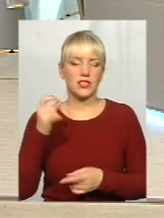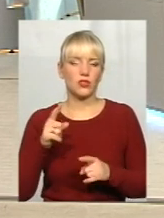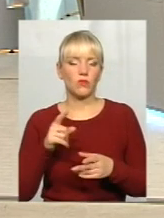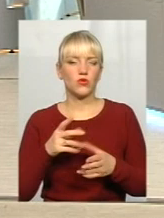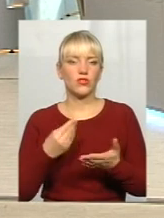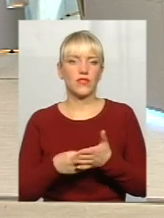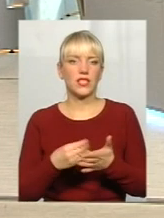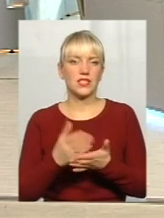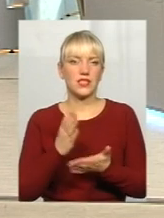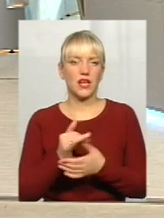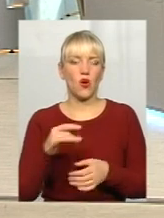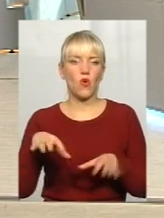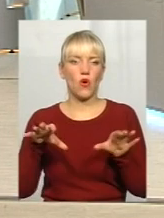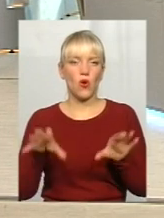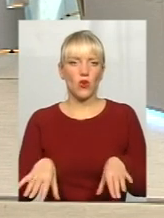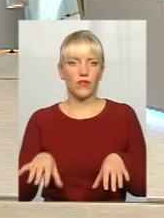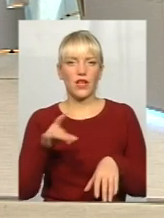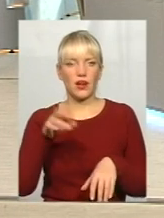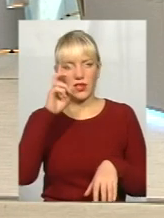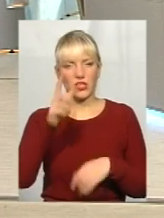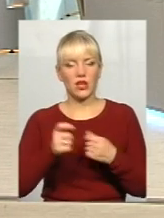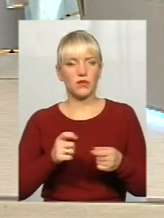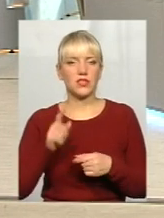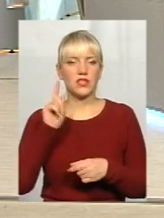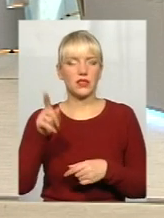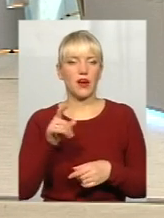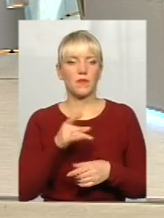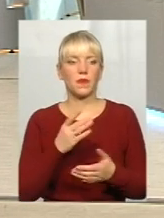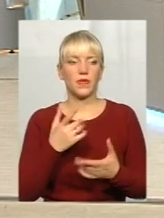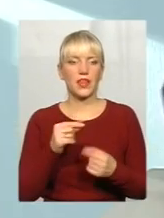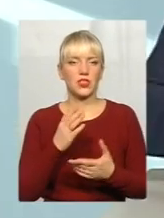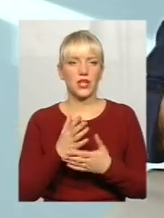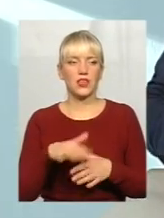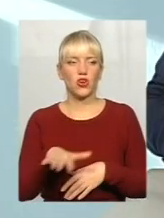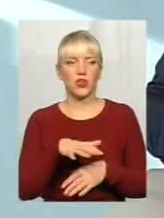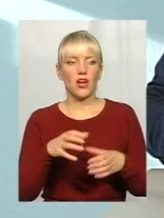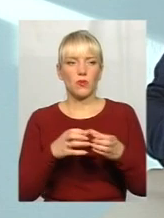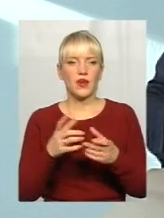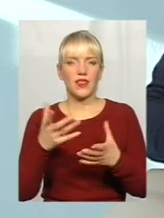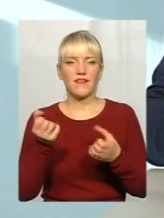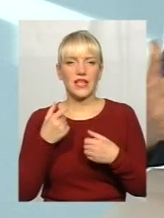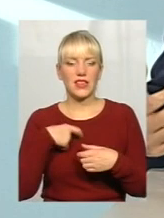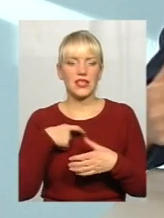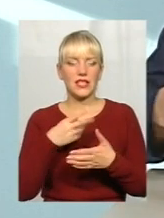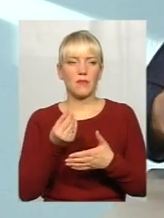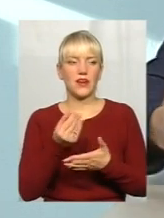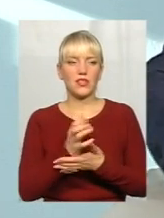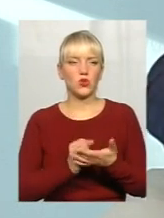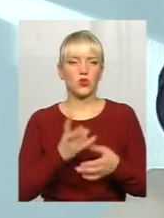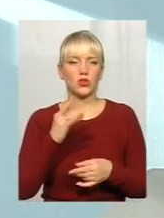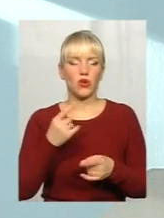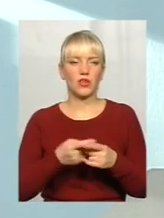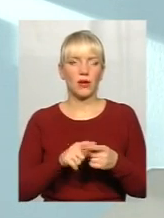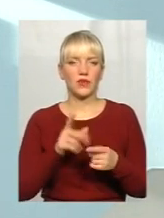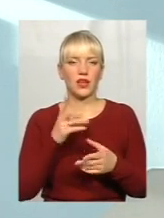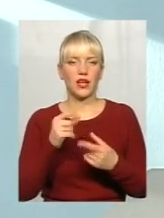облдержадміністрації. районах, в райдержадміністраціях, там де ще територіальні громади не забрали цей ресурс на себе, де вже забрали, там немає. Але є там,